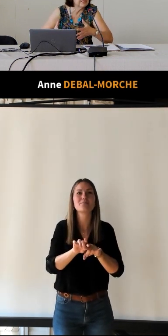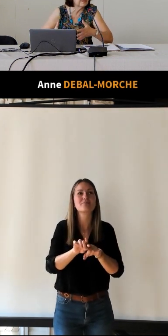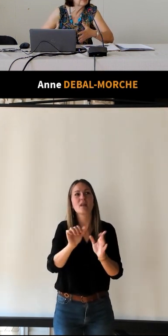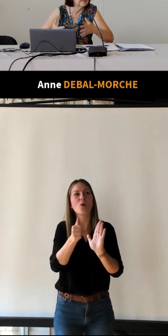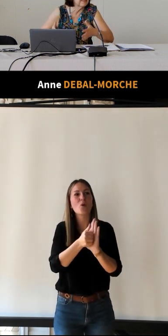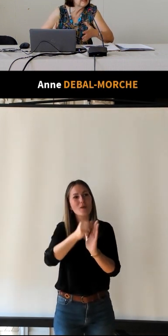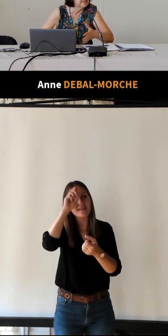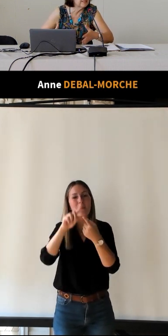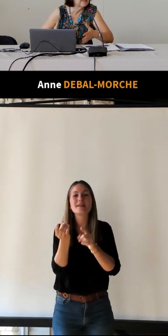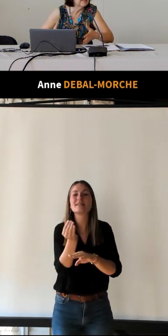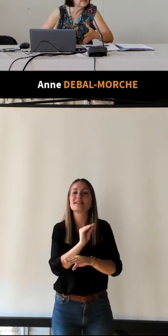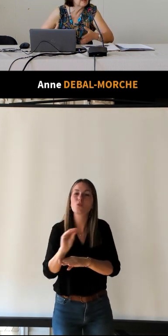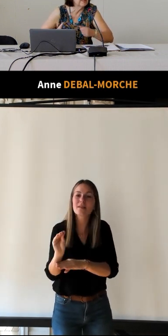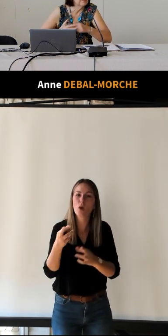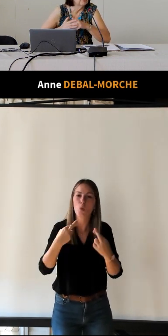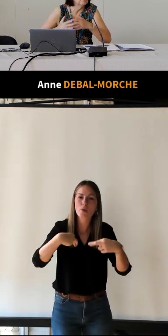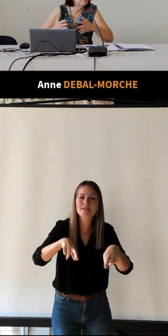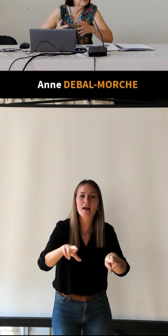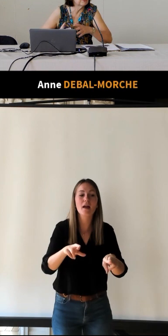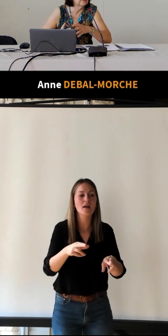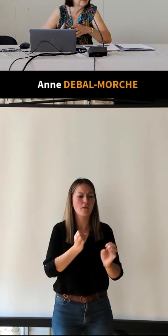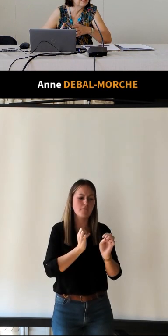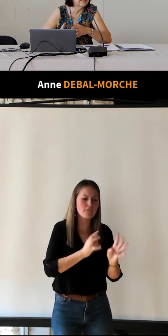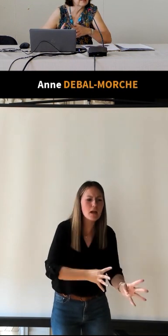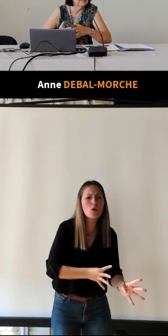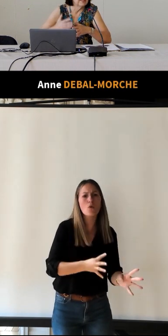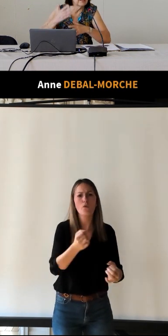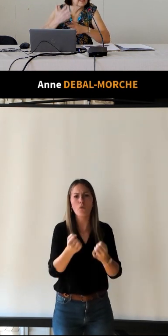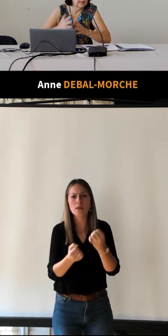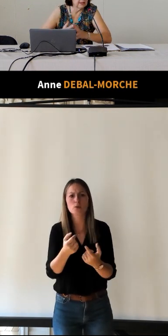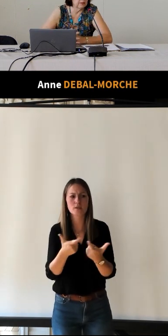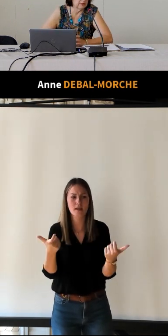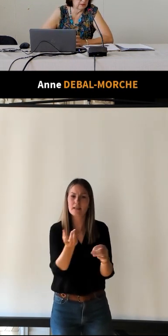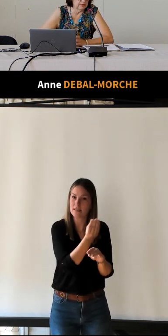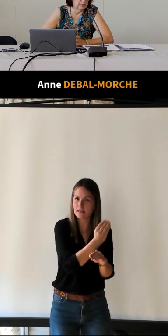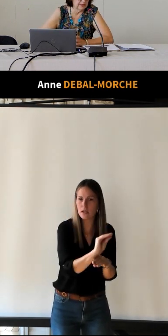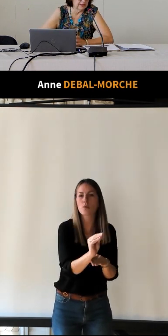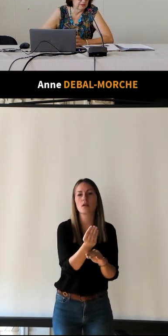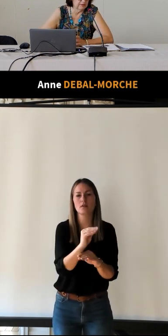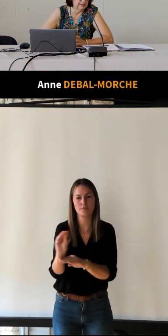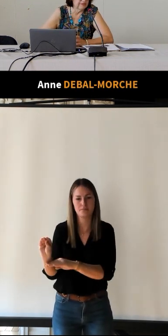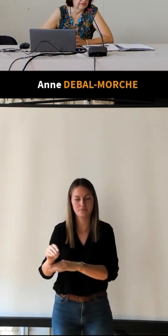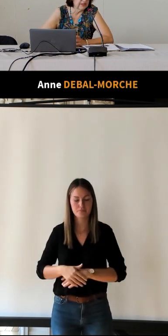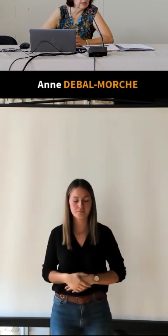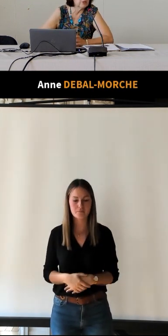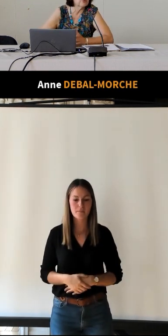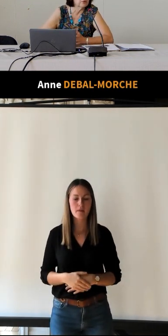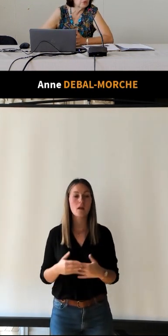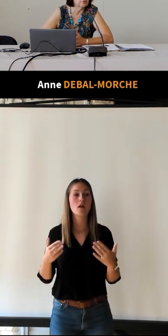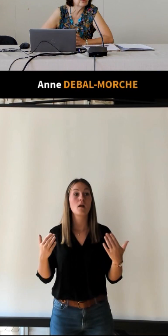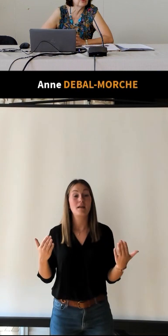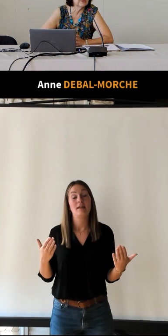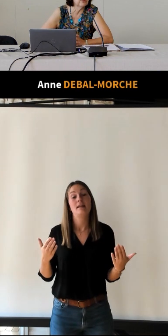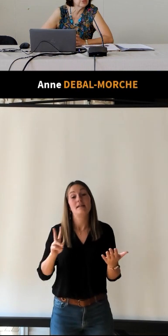routière pour les cyclistes ou pour les automobilistes. Ainsi, il y avait un virage